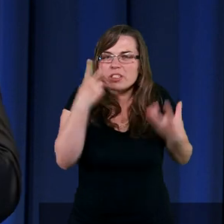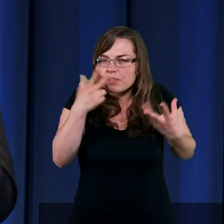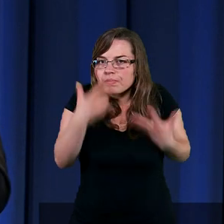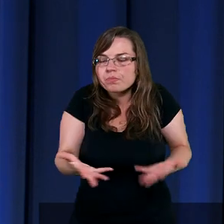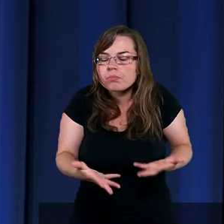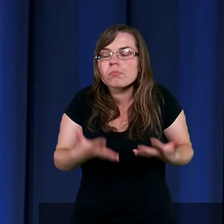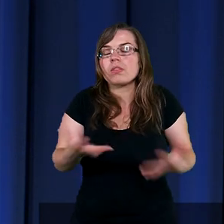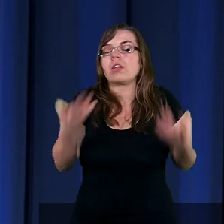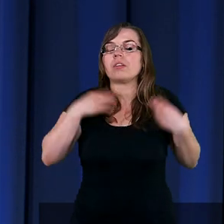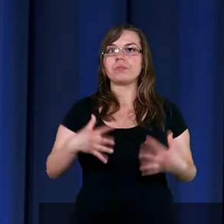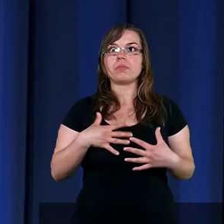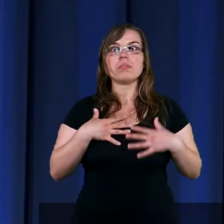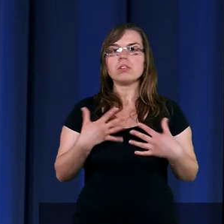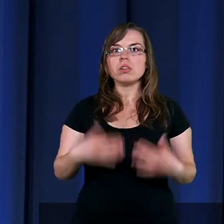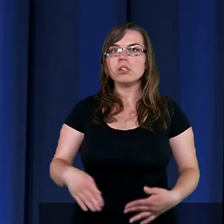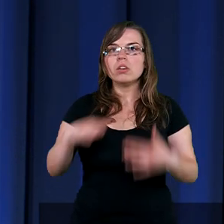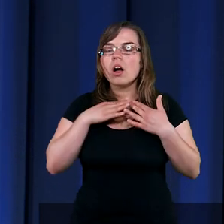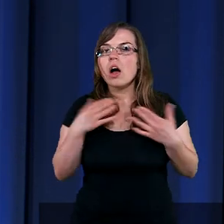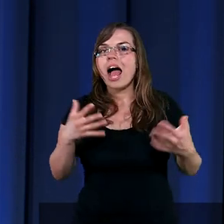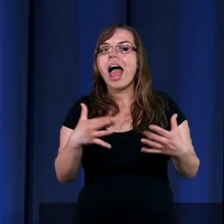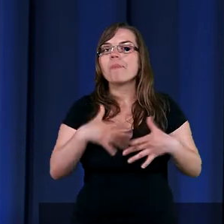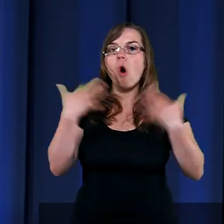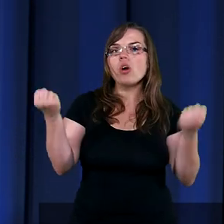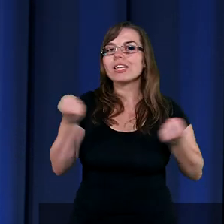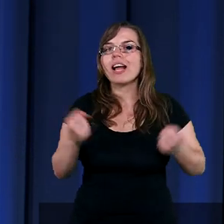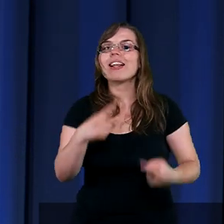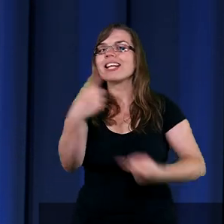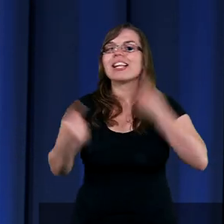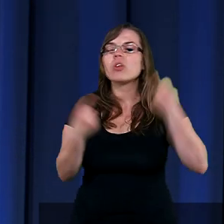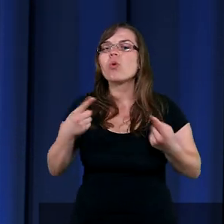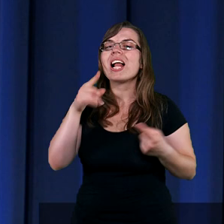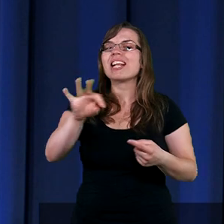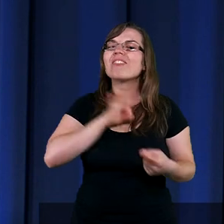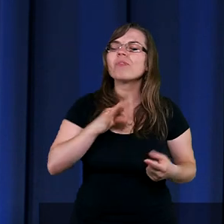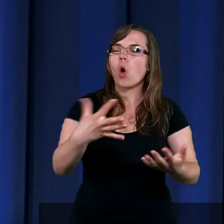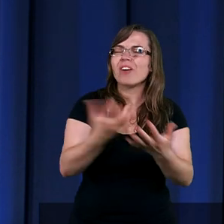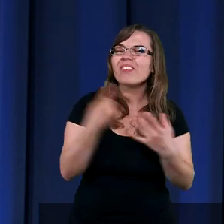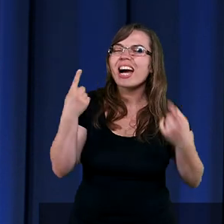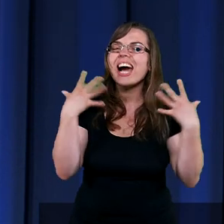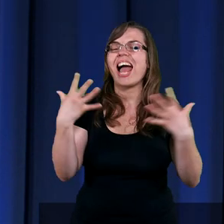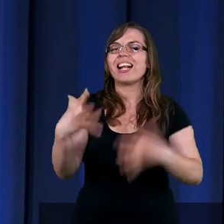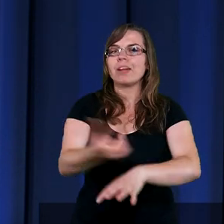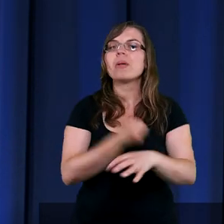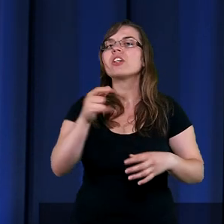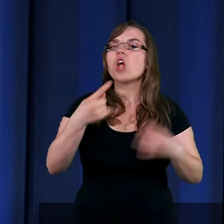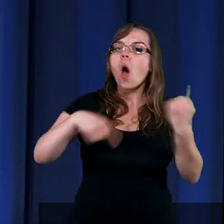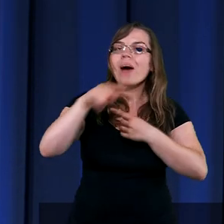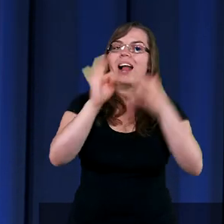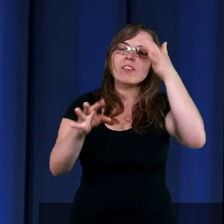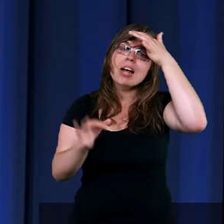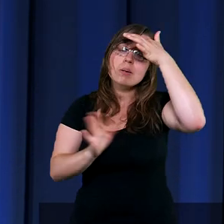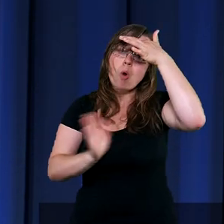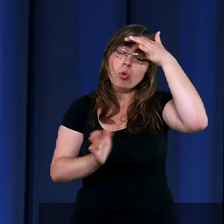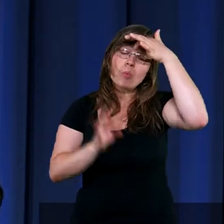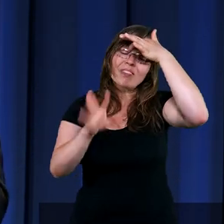A nagle Bóg tę sytuację bierze w swoje ręce i obraca ją w taki sposób, w